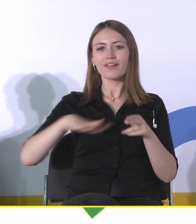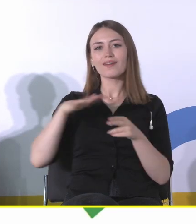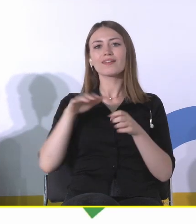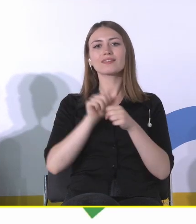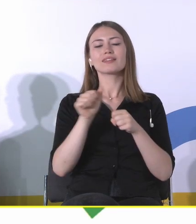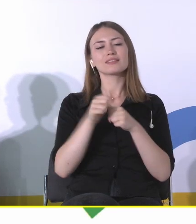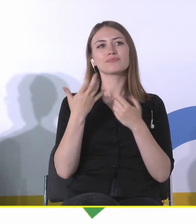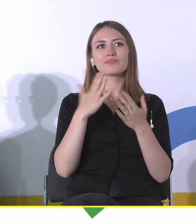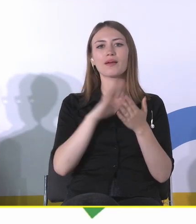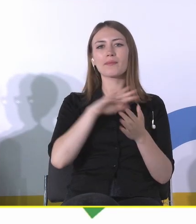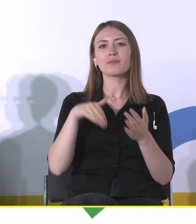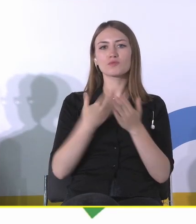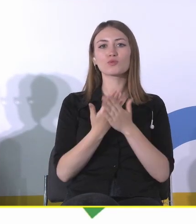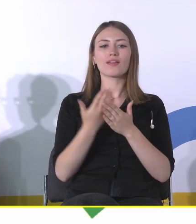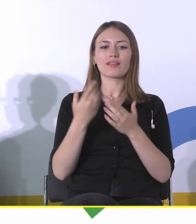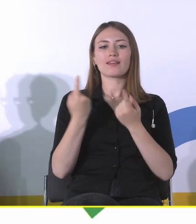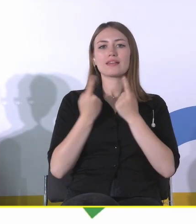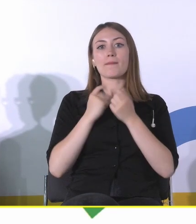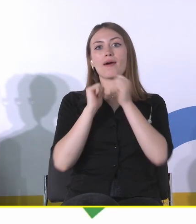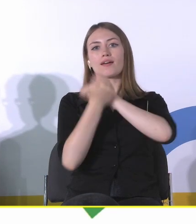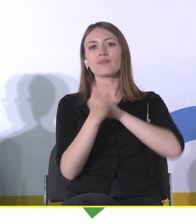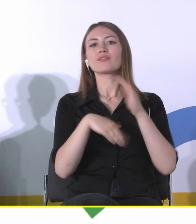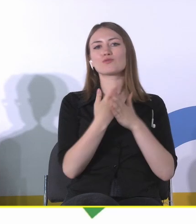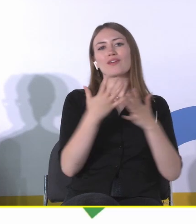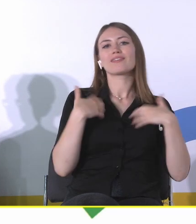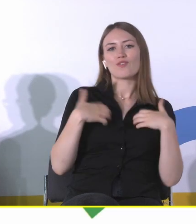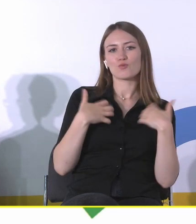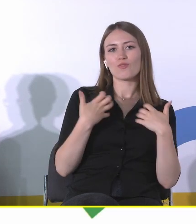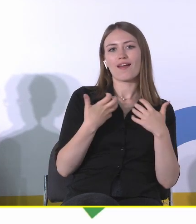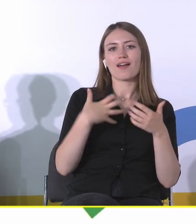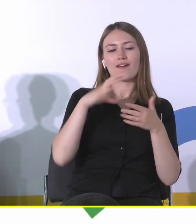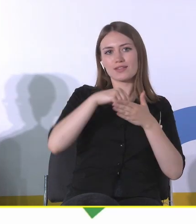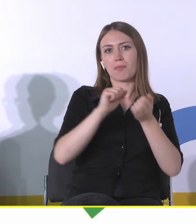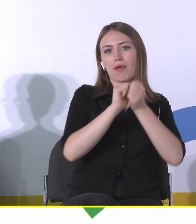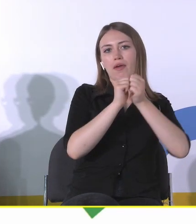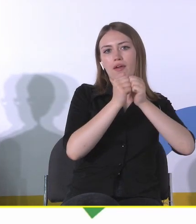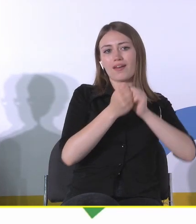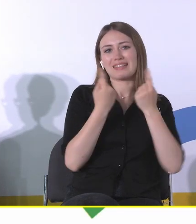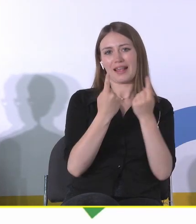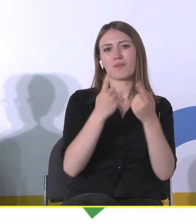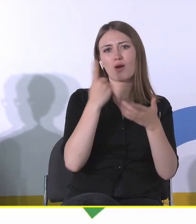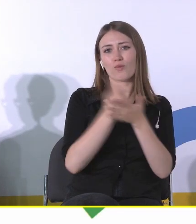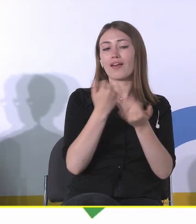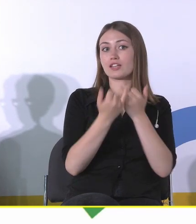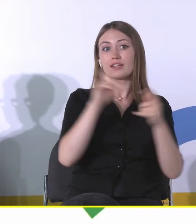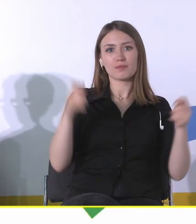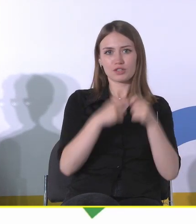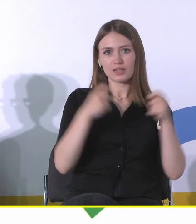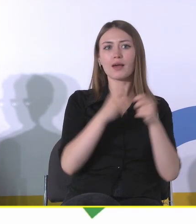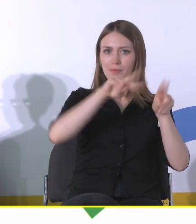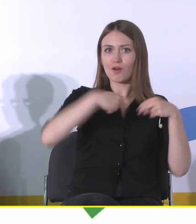samoregeneracji. Natura się zregeneruje, mniej lub bardziej, jeżeli nie będziemy jej przeszkadzać. Dziedzictwo nie.